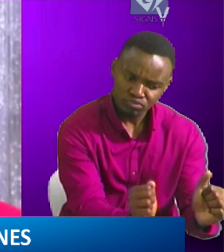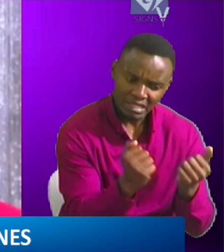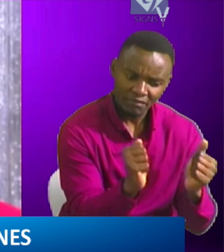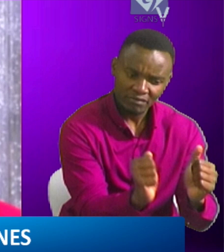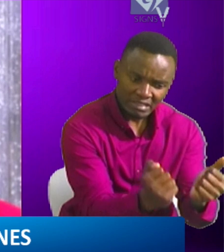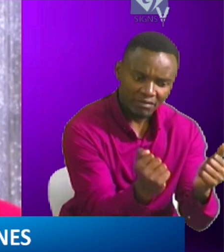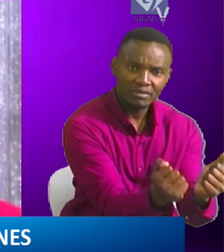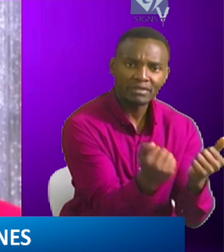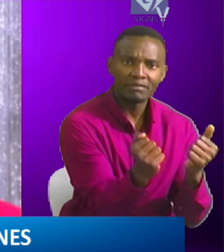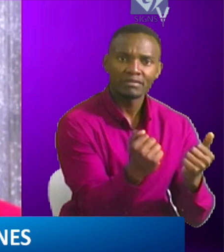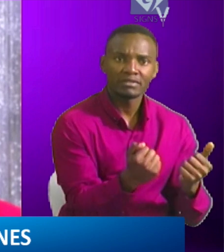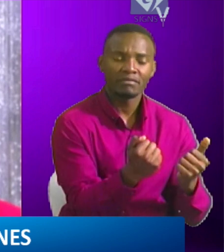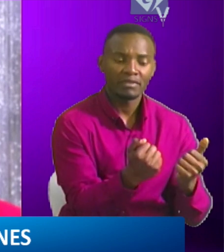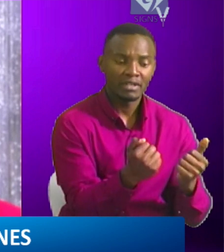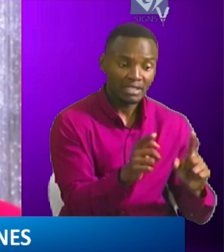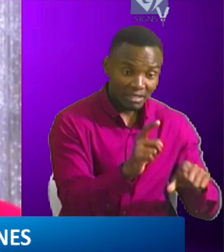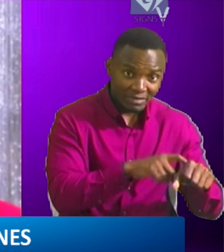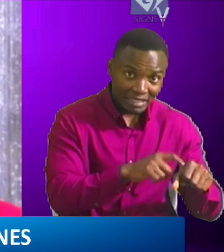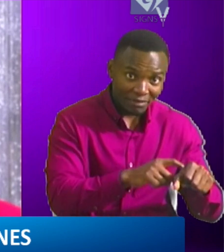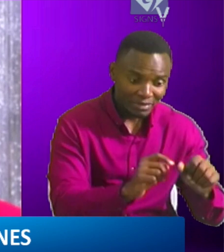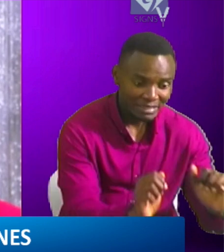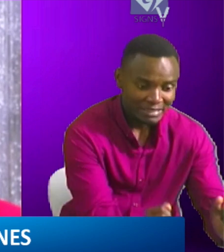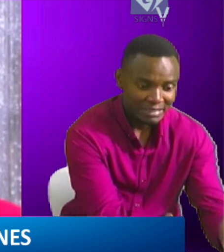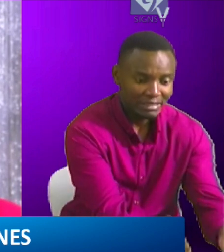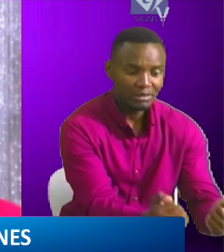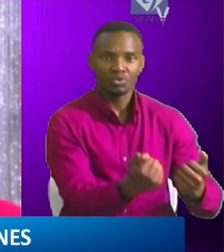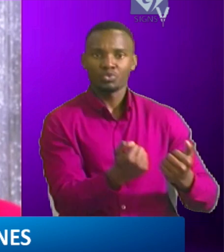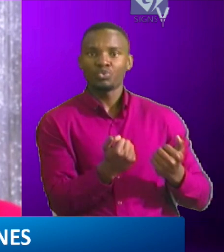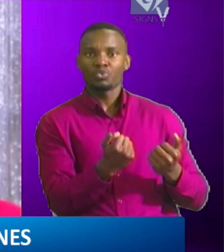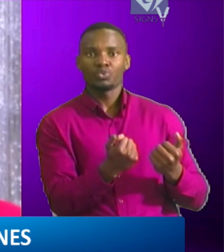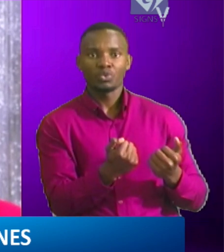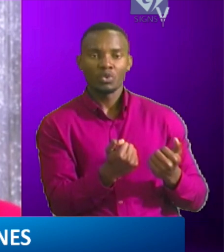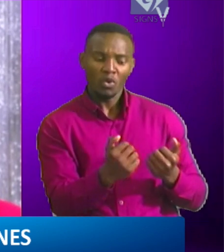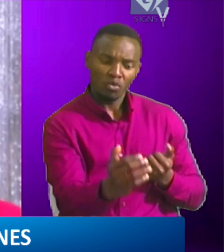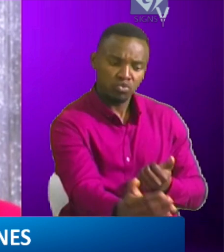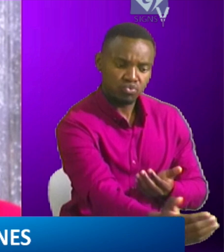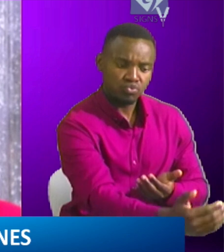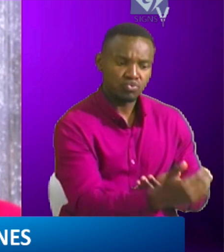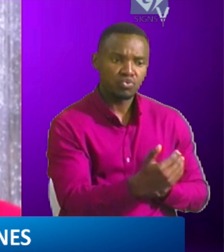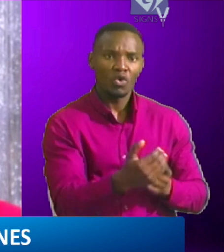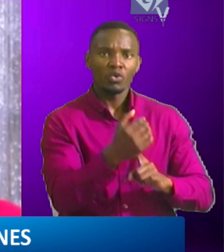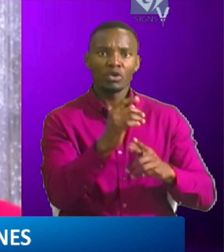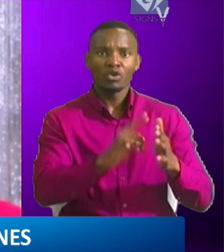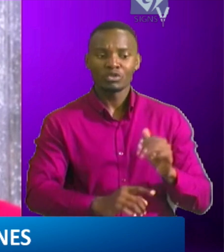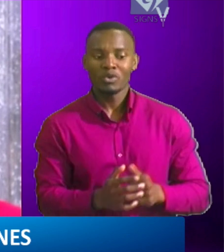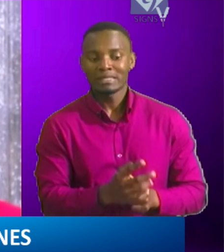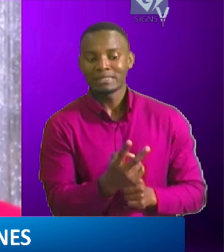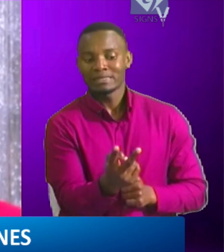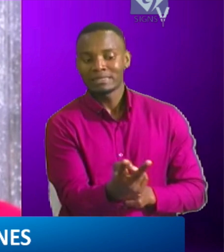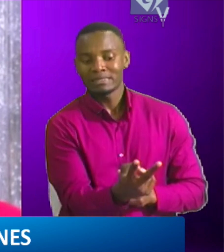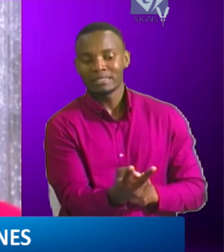kibanda. Halipo toa tu hivi na kijiti, tukapata bado wanachomeka na bado wanaeza